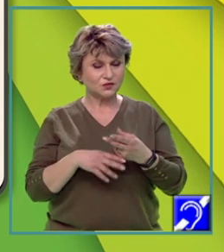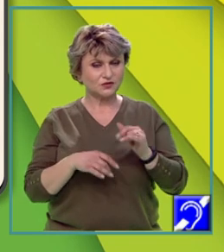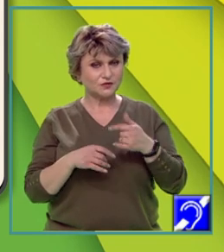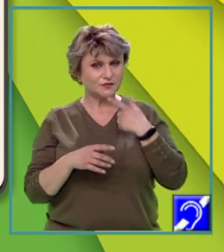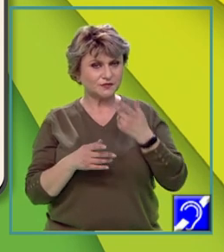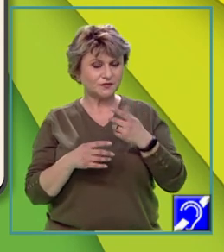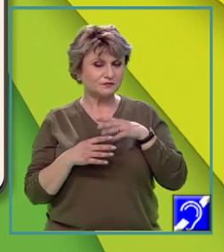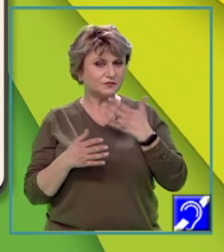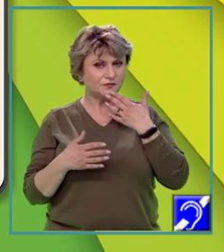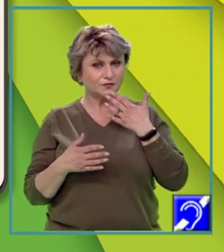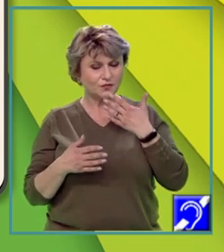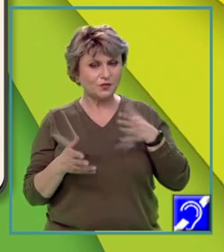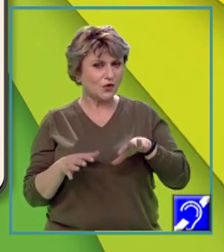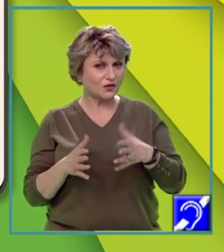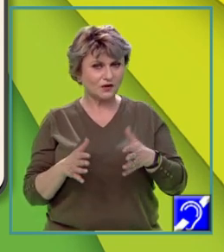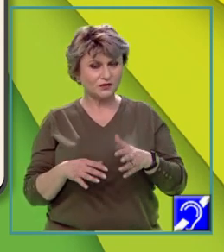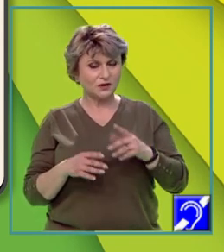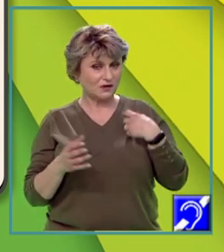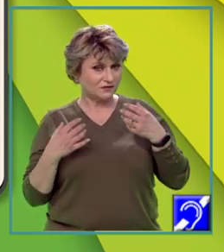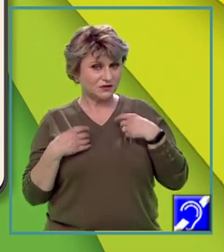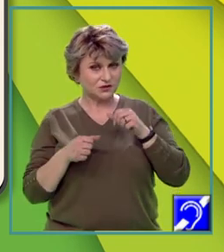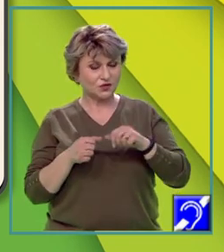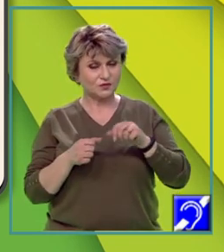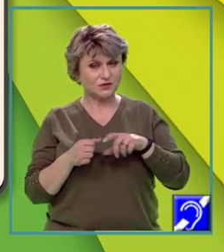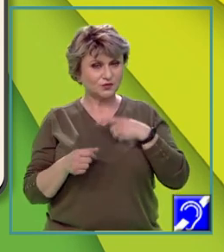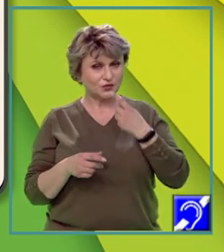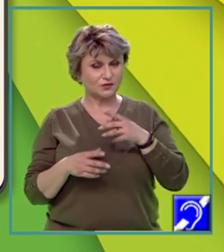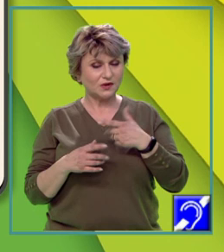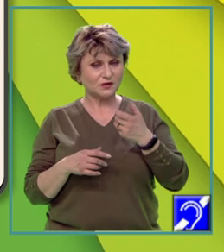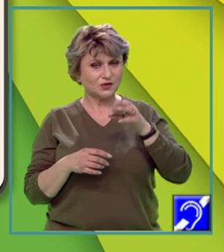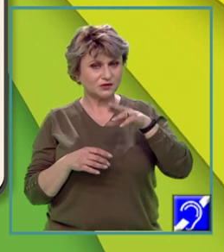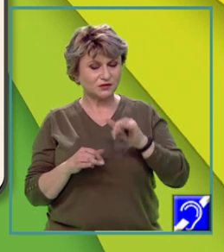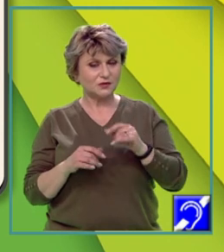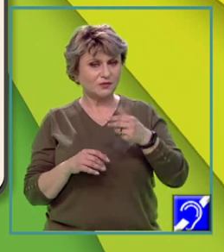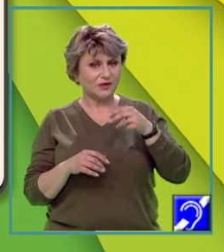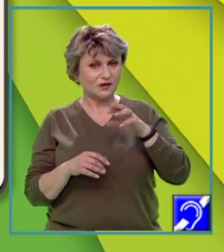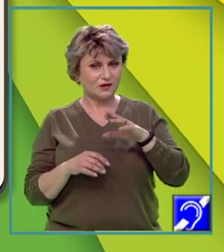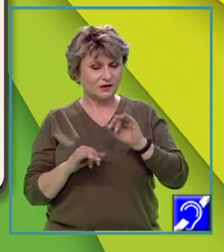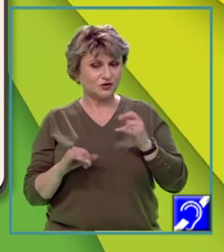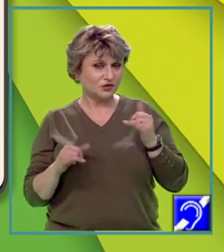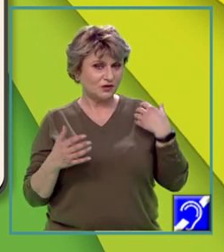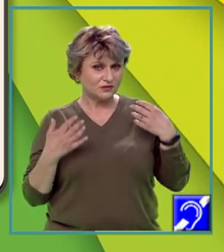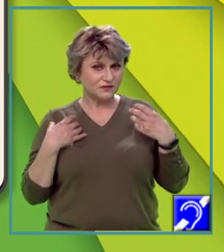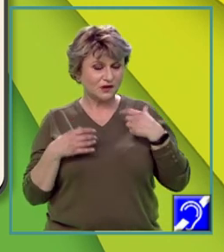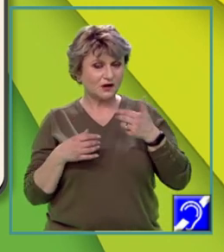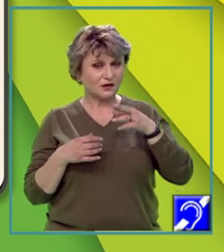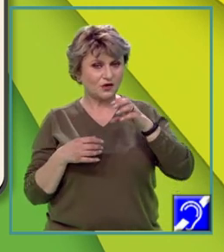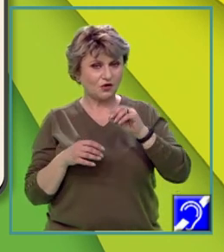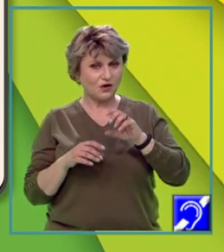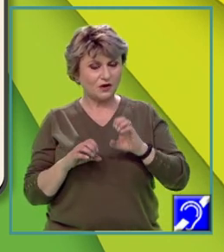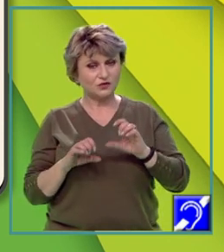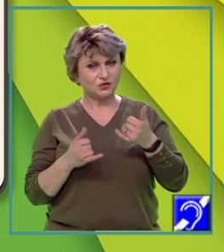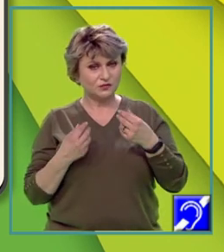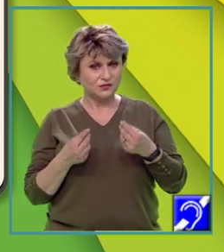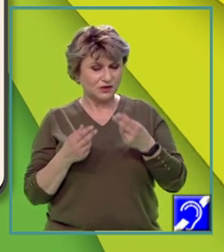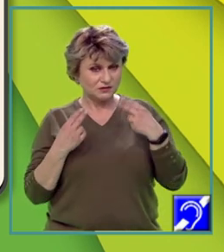moderată. Dintre activitățile economice menționăm exploatările miniere, activitățile agricole și, bineînțeles,